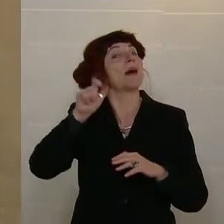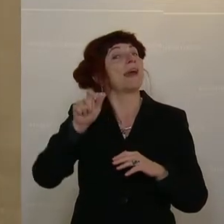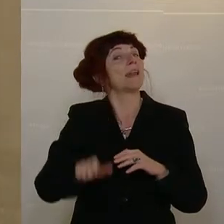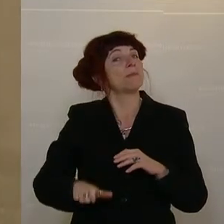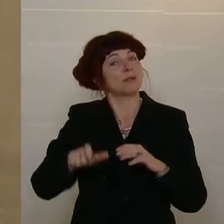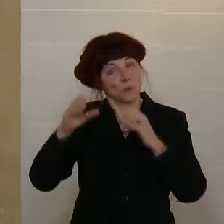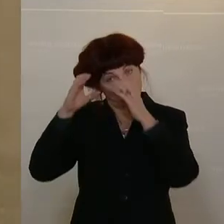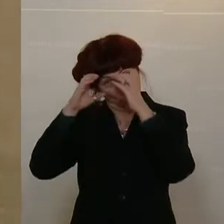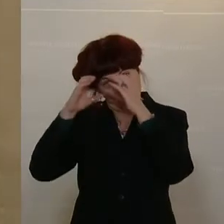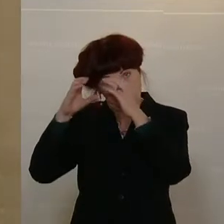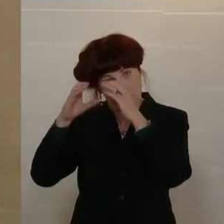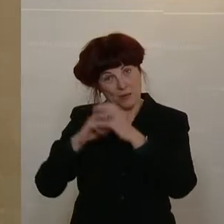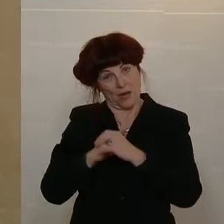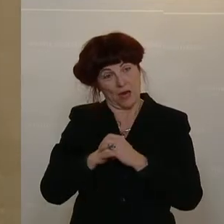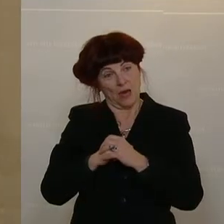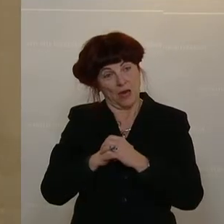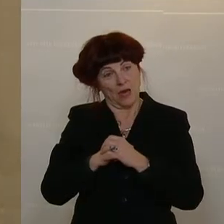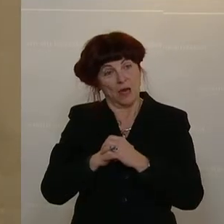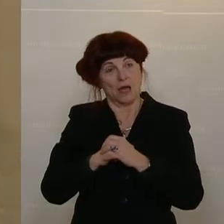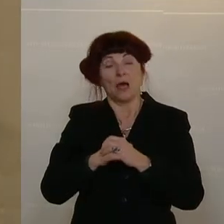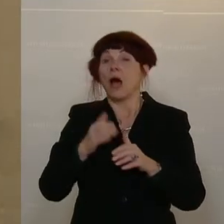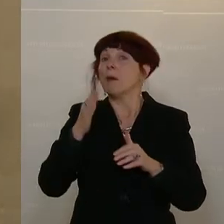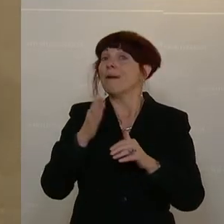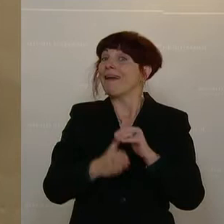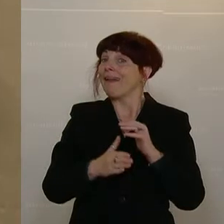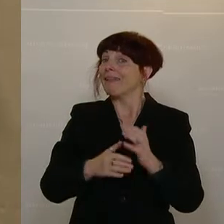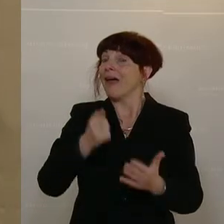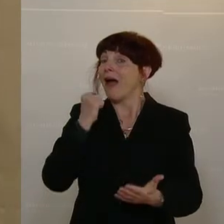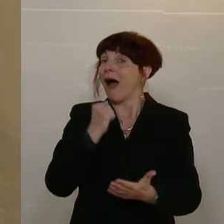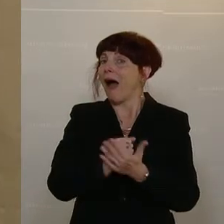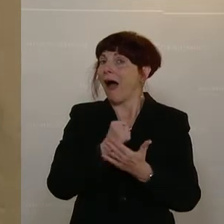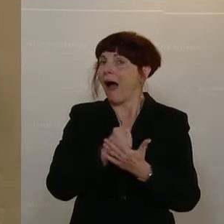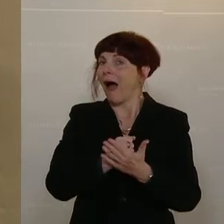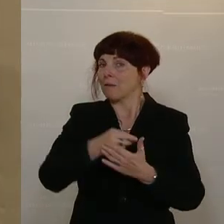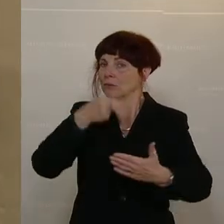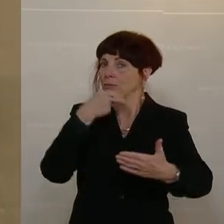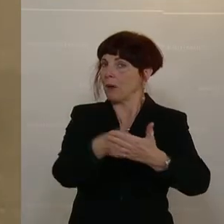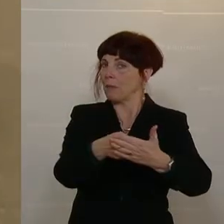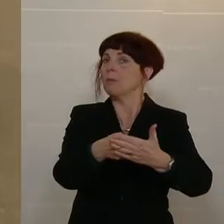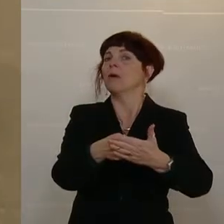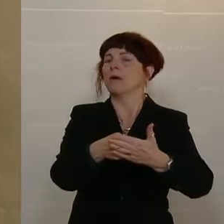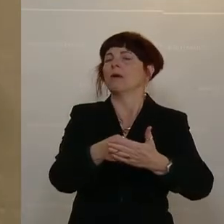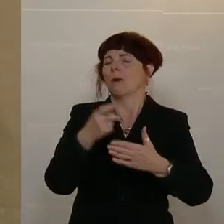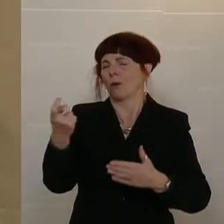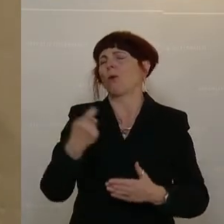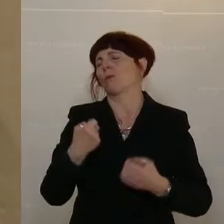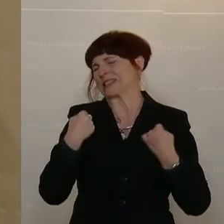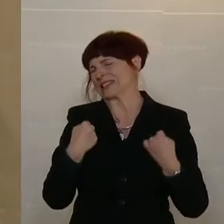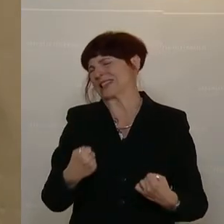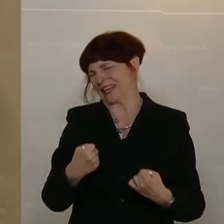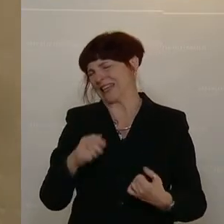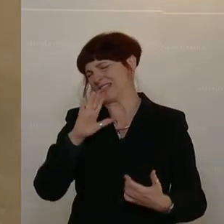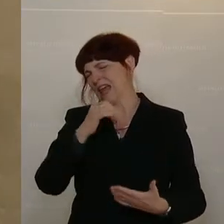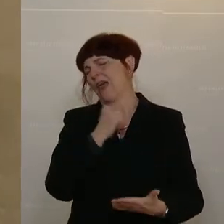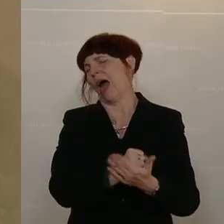der ÖVP am Ende für ein Amt designiert ist, wird das auch in der Regel. Und das ist vielleicht etwas, was man